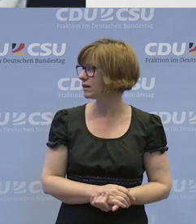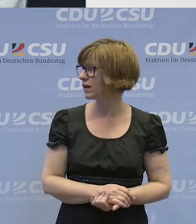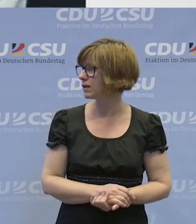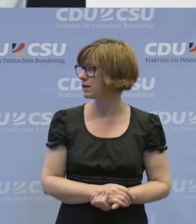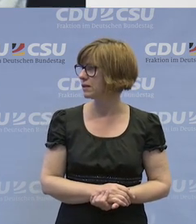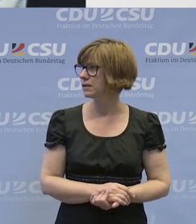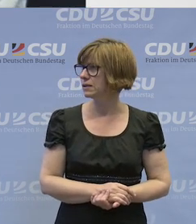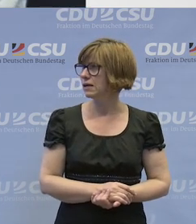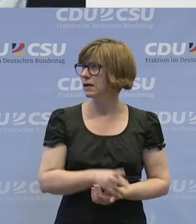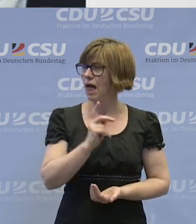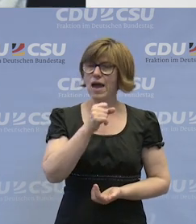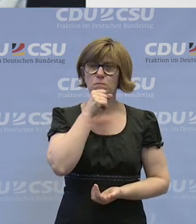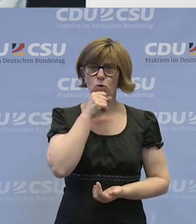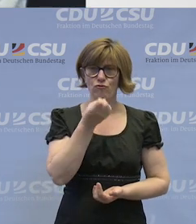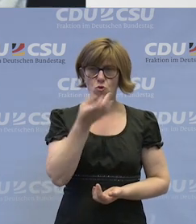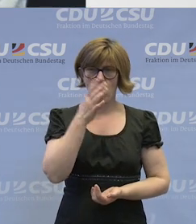Kommt gleich.